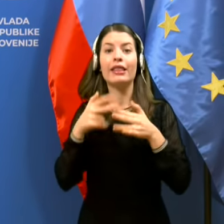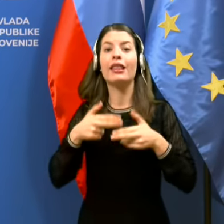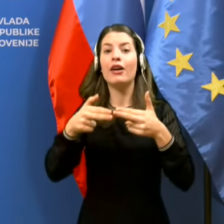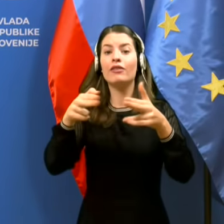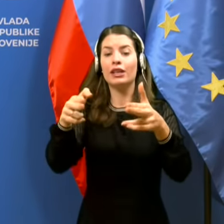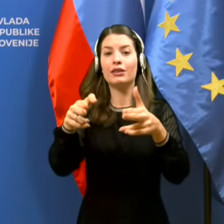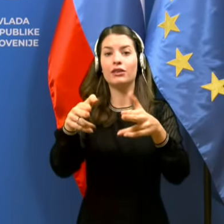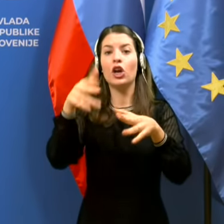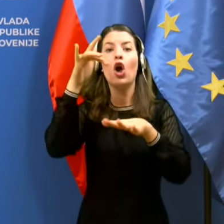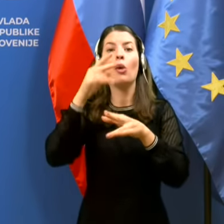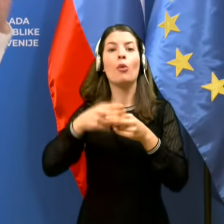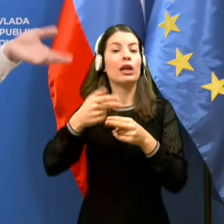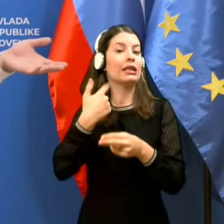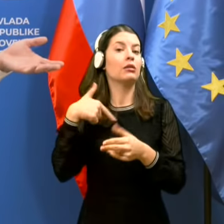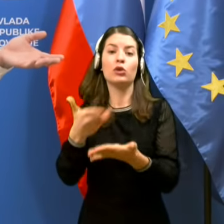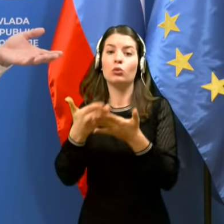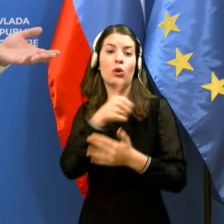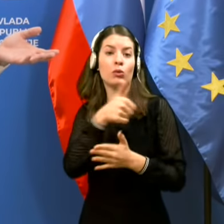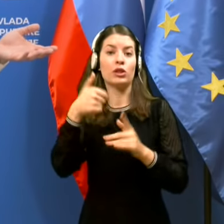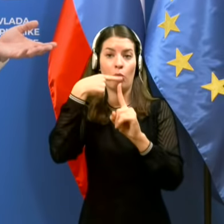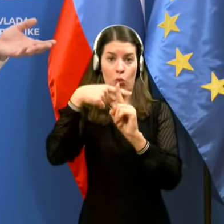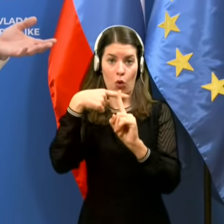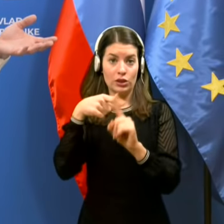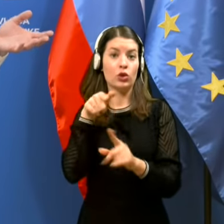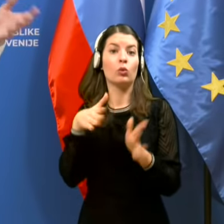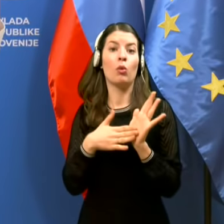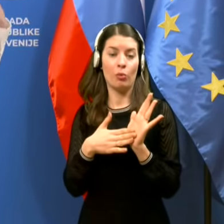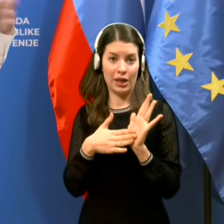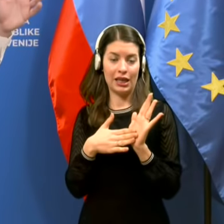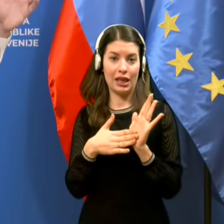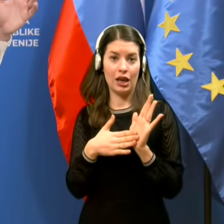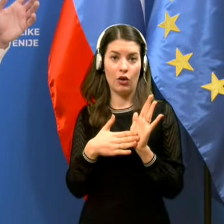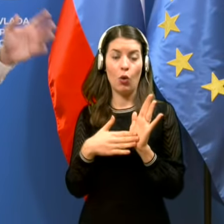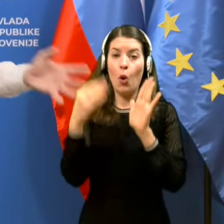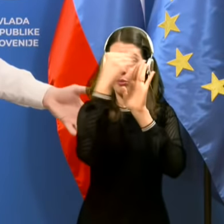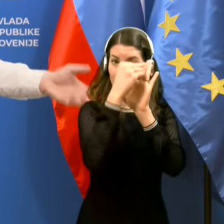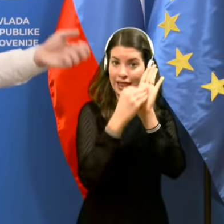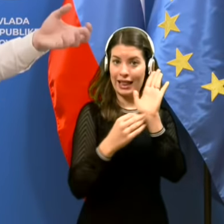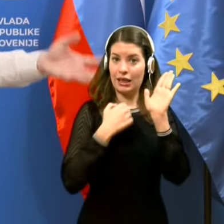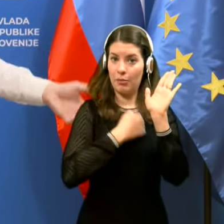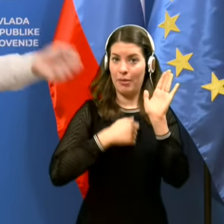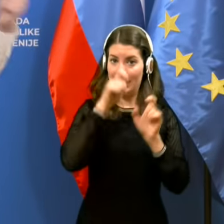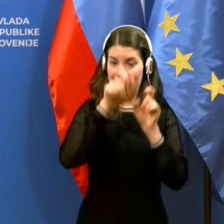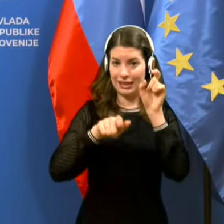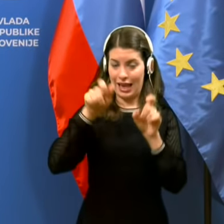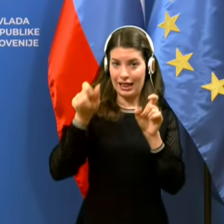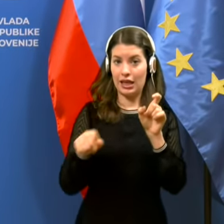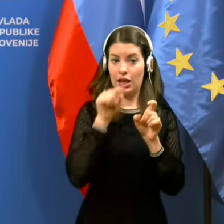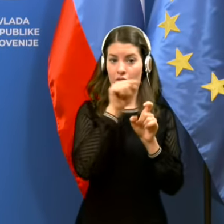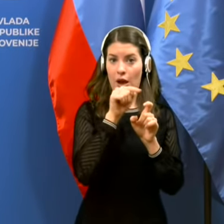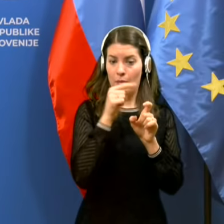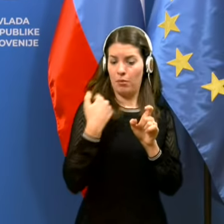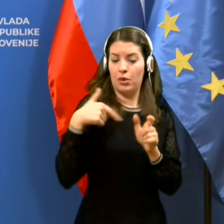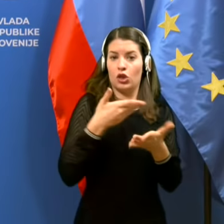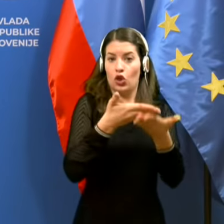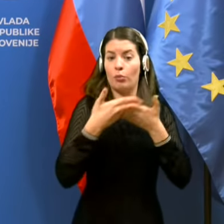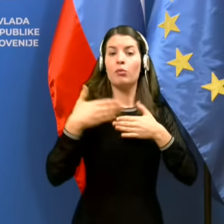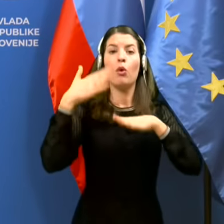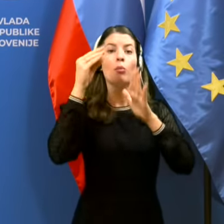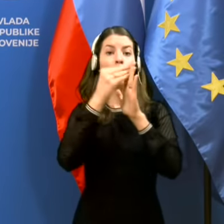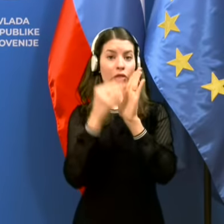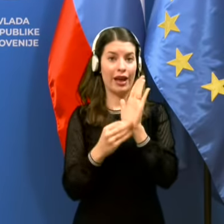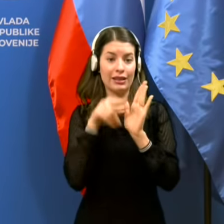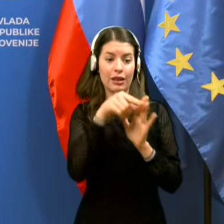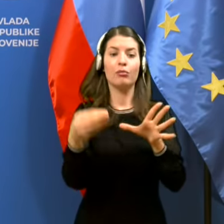pozitivne. Kar pomeni, da v centralen registr podatkih o pacijentov, CRPP, ker mi dobivamo podatke, se pa